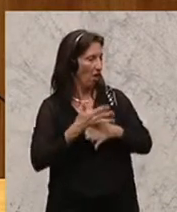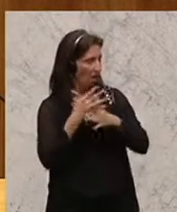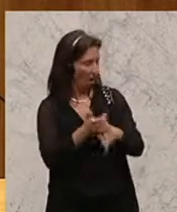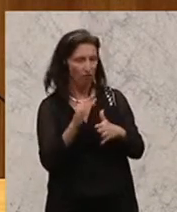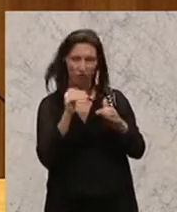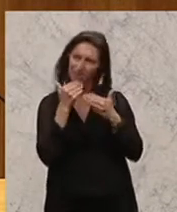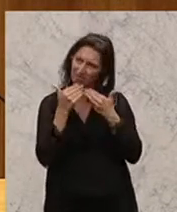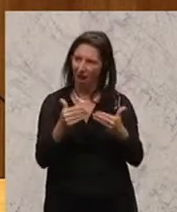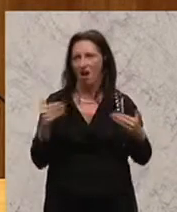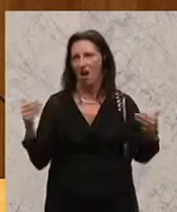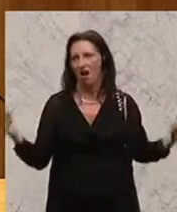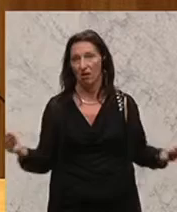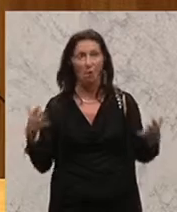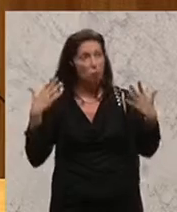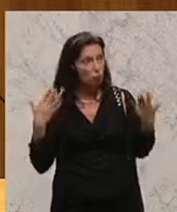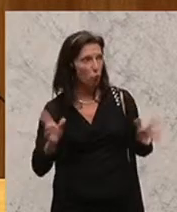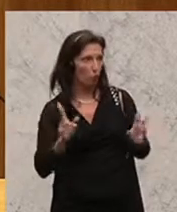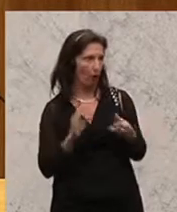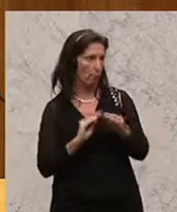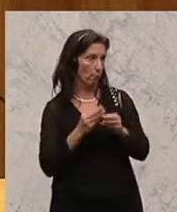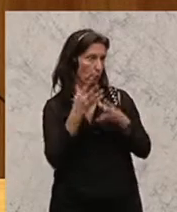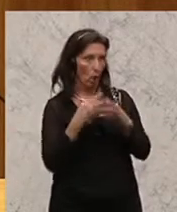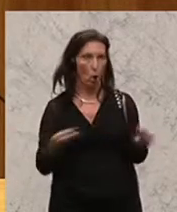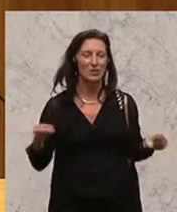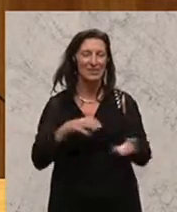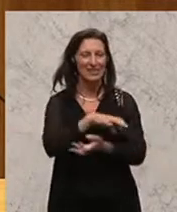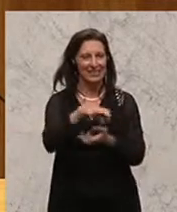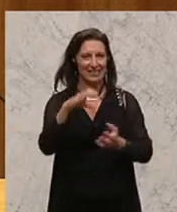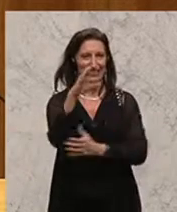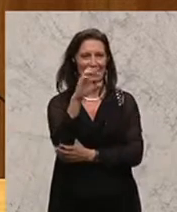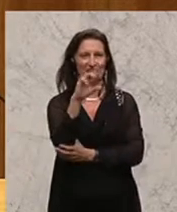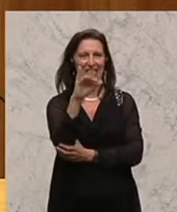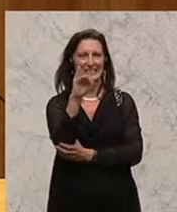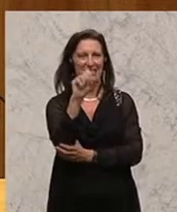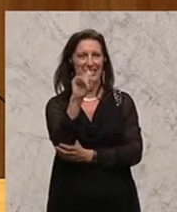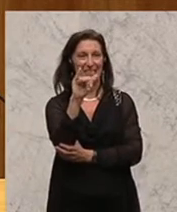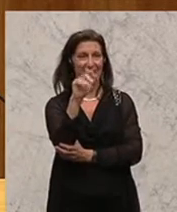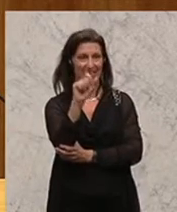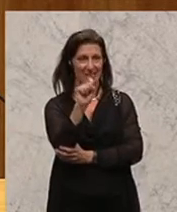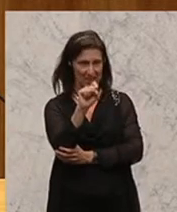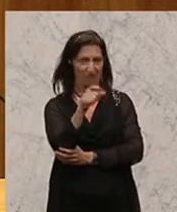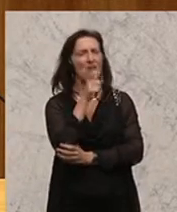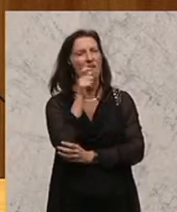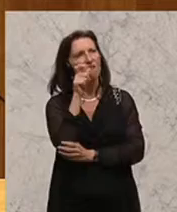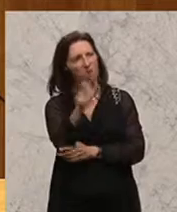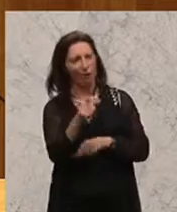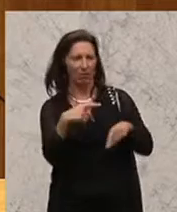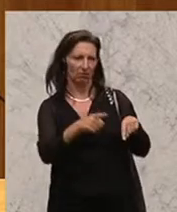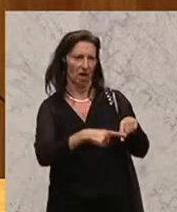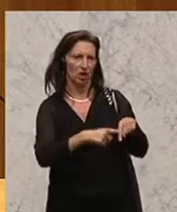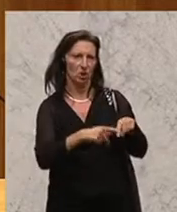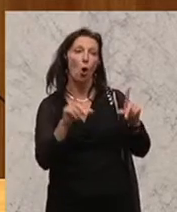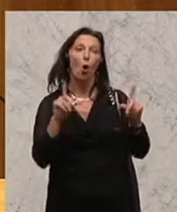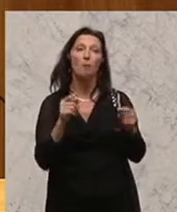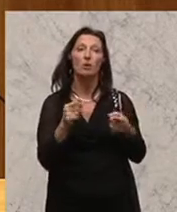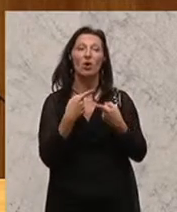Und in dem Sinne können wir auch Probleme lösen. Krise heißt griechisch Entscheidung und nicht Misanthropie und nicht Pessimismus.